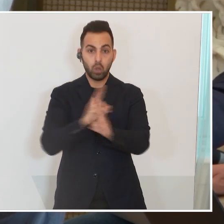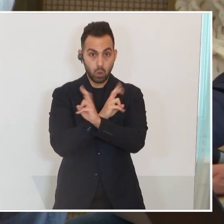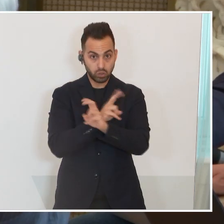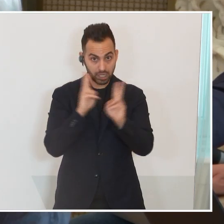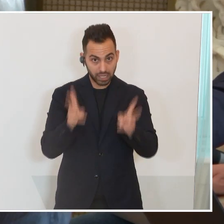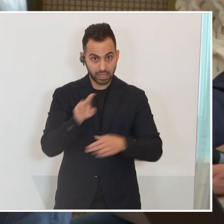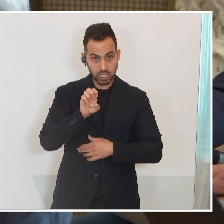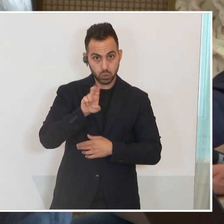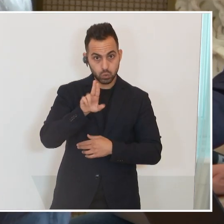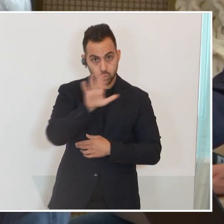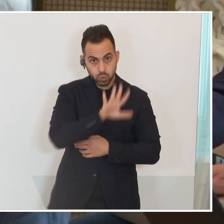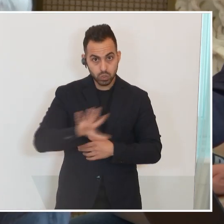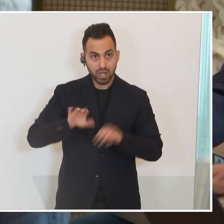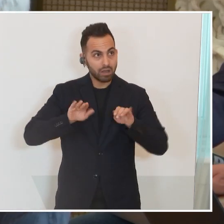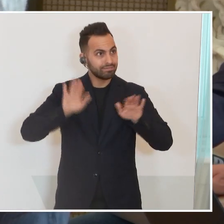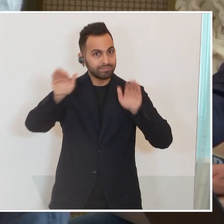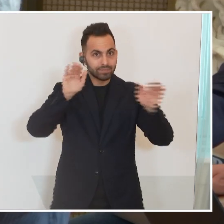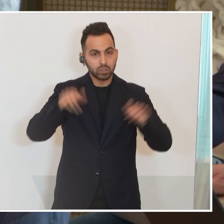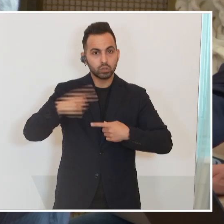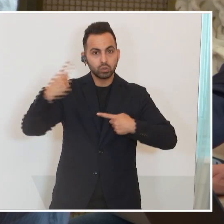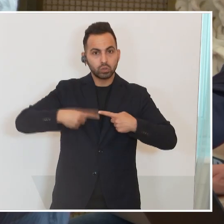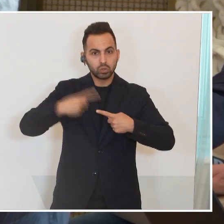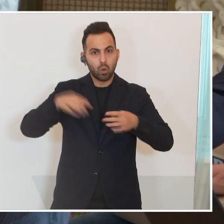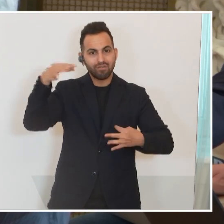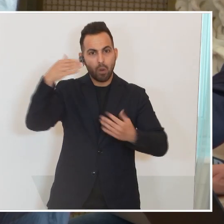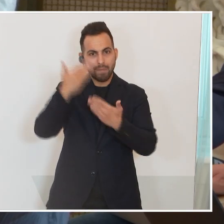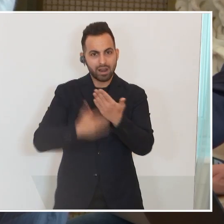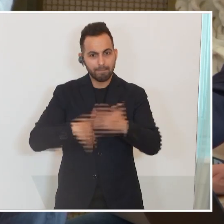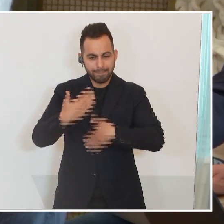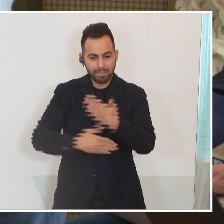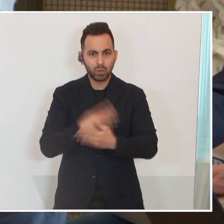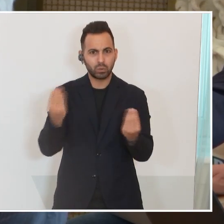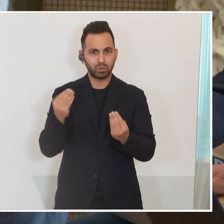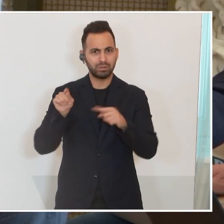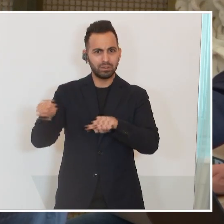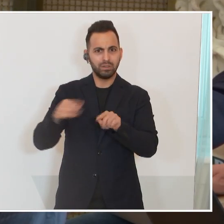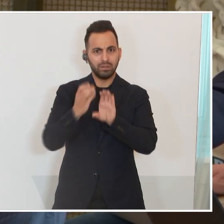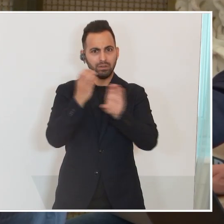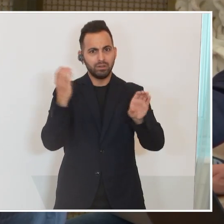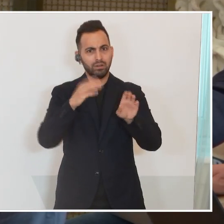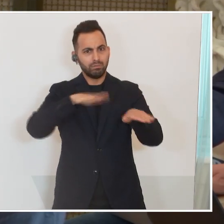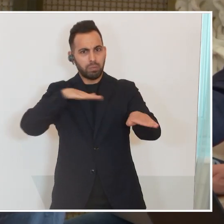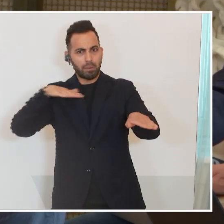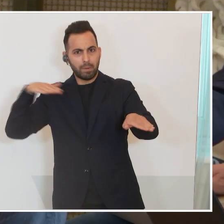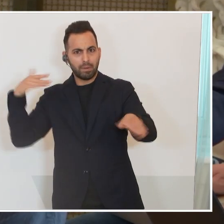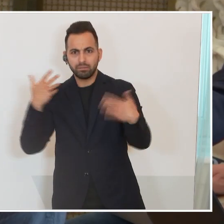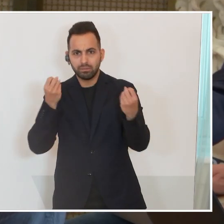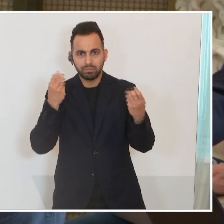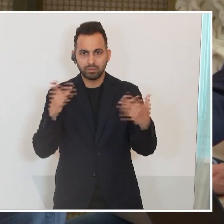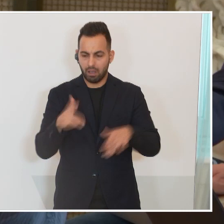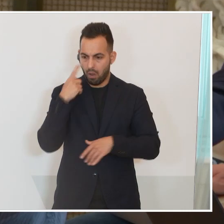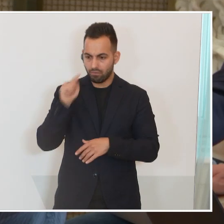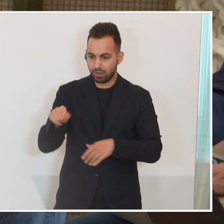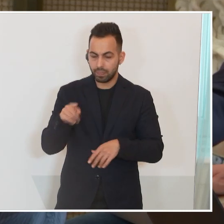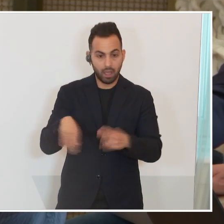innerhalb der EU nicht darauf hinwirken, dass diese Zollformalitäten ganz banal beschleunigt werden? Das ist eine ganz simple Lösung für ein orgenfälliges